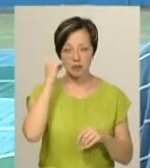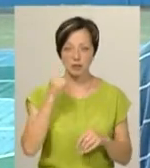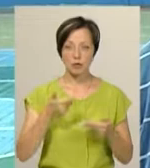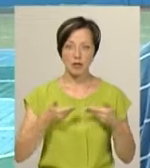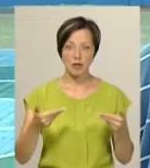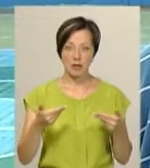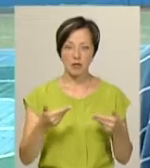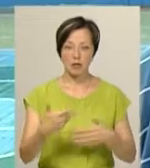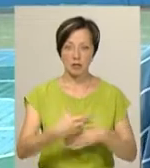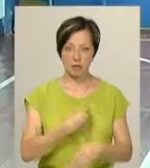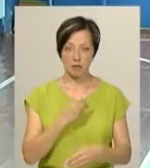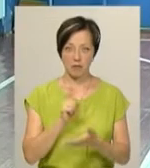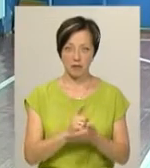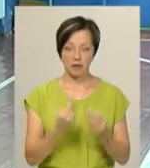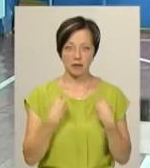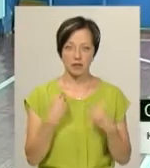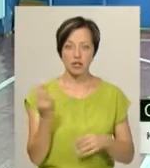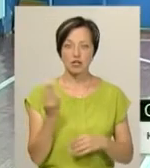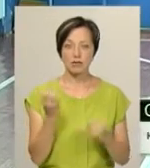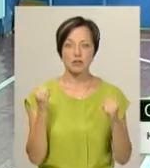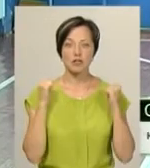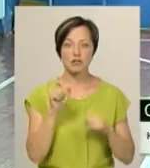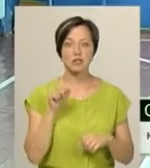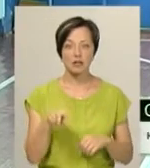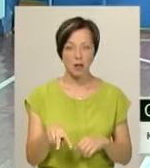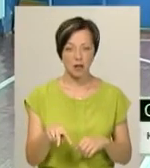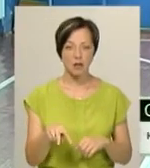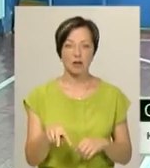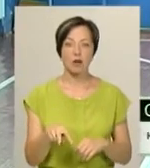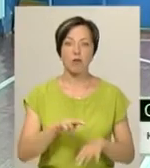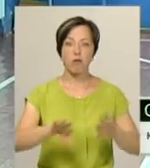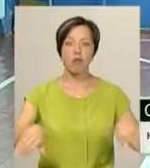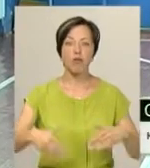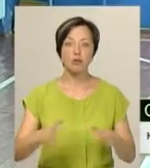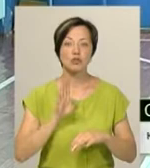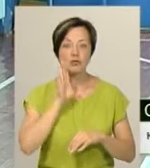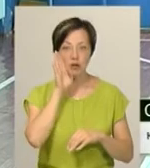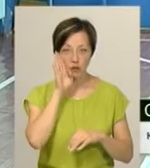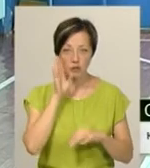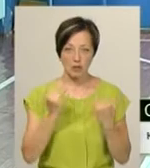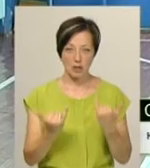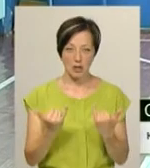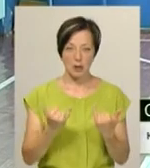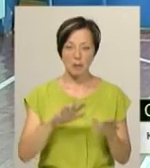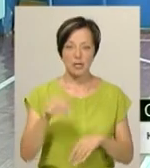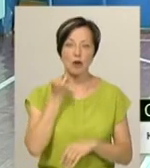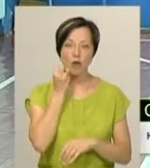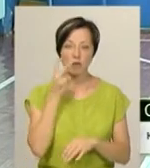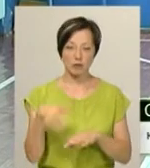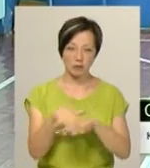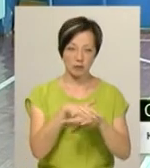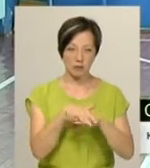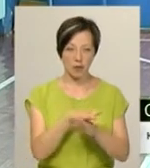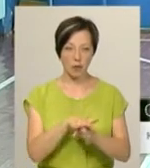мені платню якусь повинні давати. Шепетівський спортивний зал «Локомотив» порожній тільки зранку. І як от зараз після обіду, він